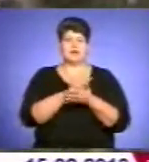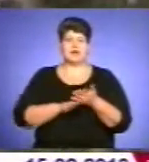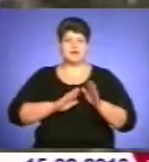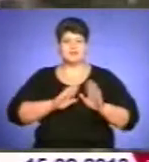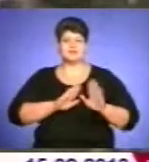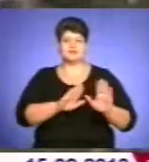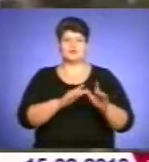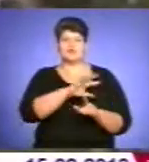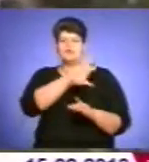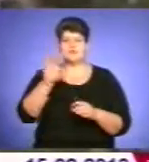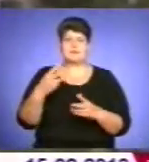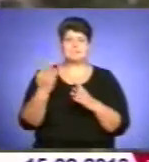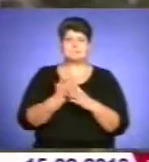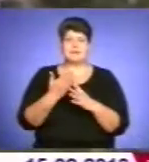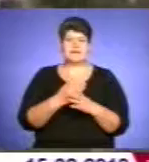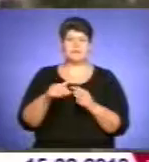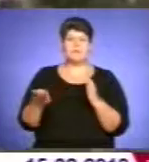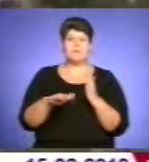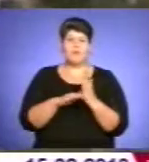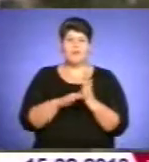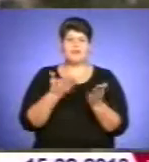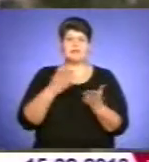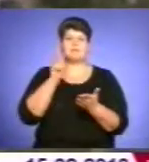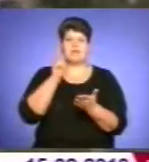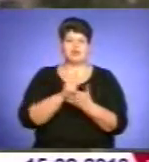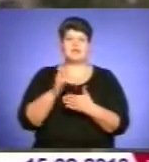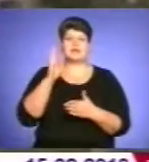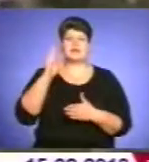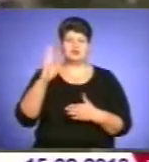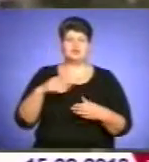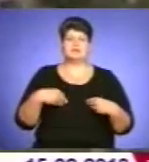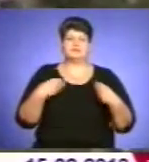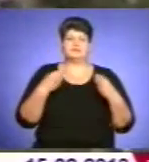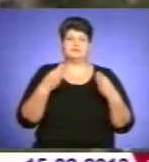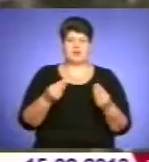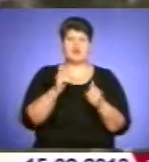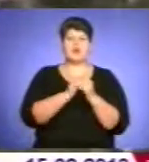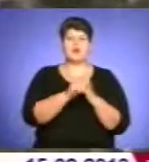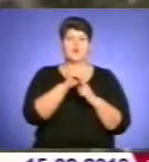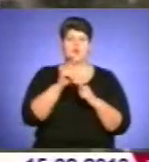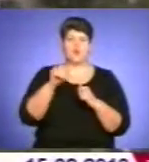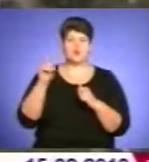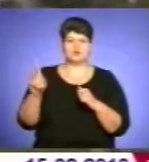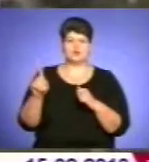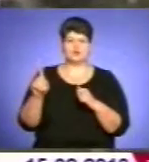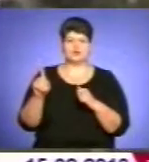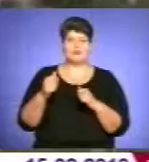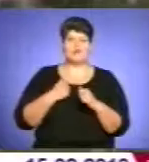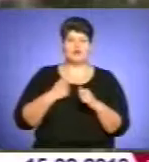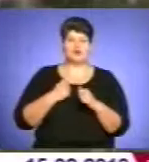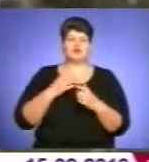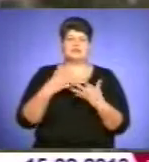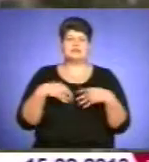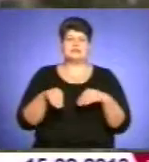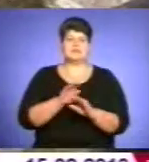пільги та допомоги, які повинні бути і належати кожному воїну чи сім'ї